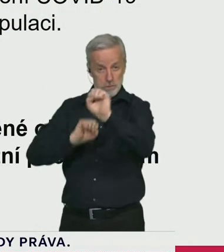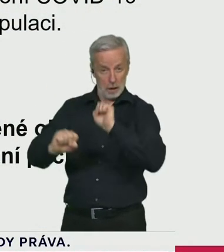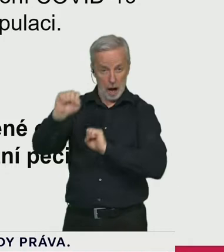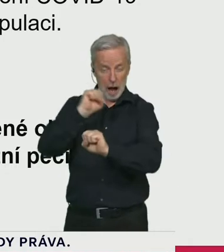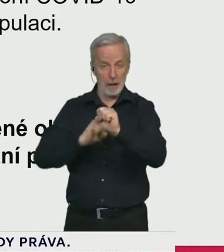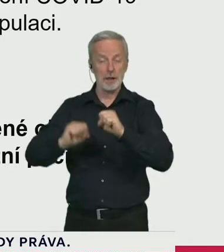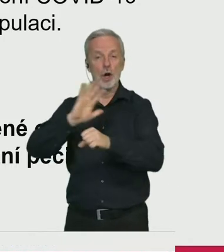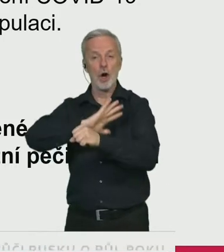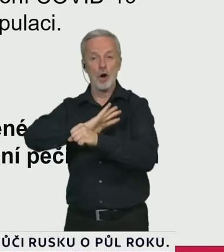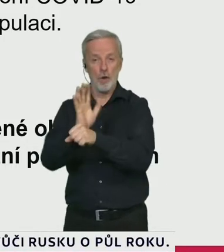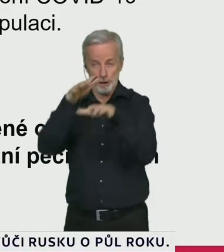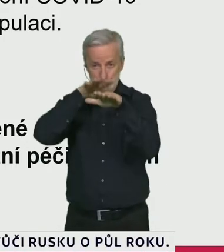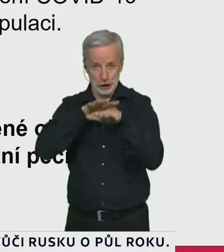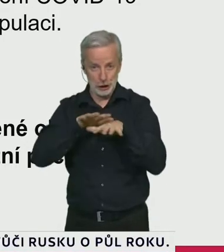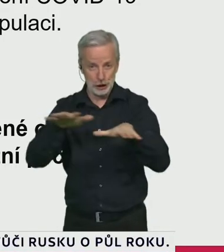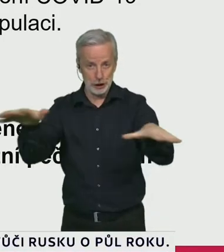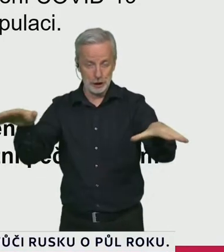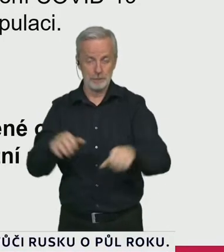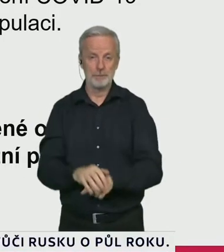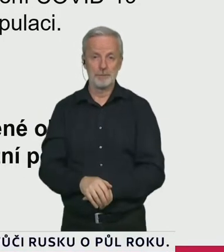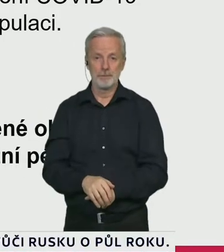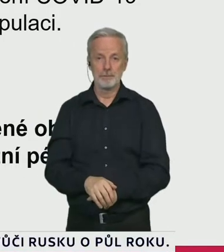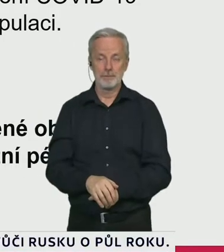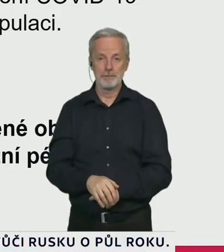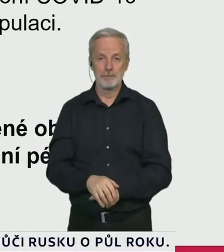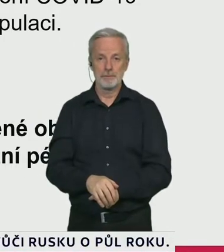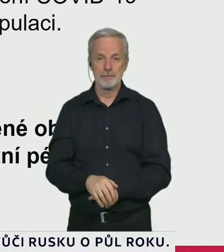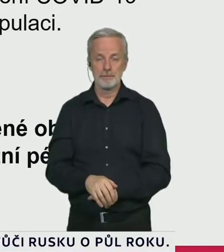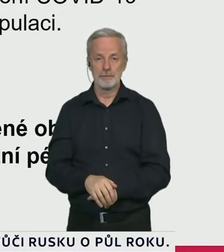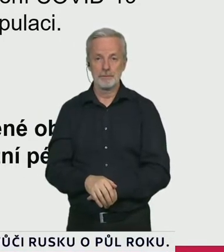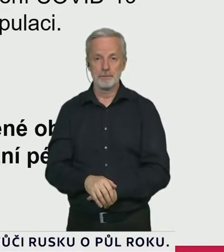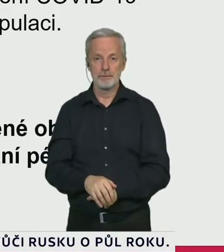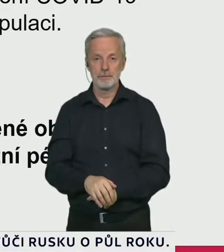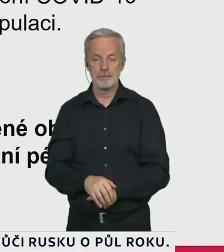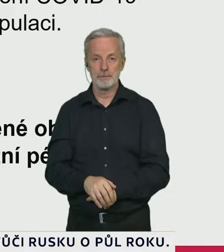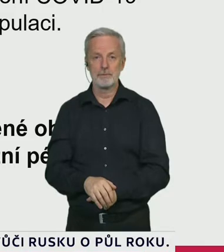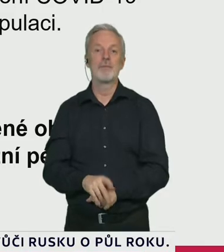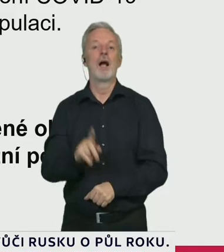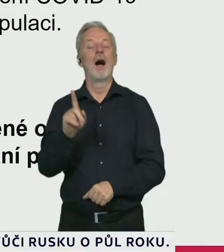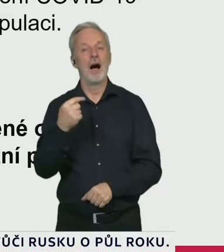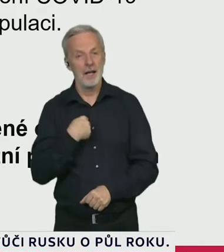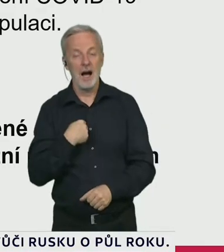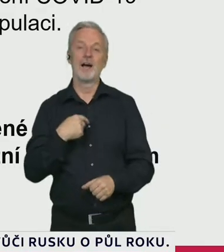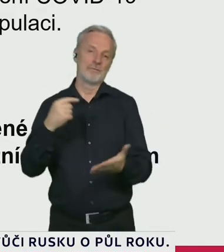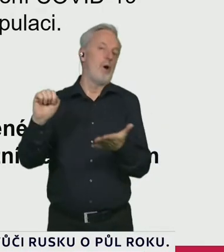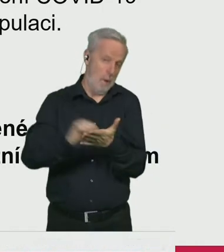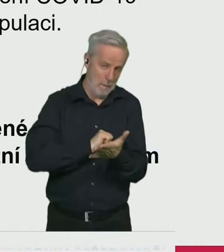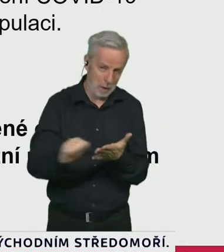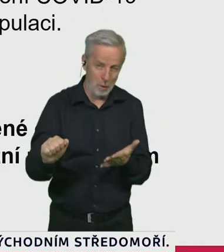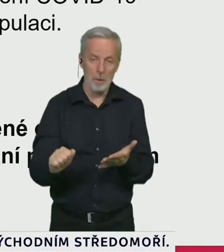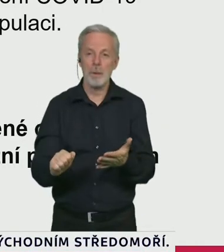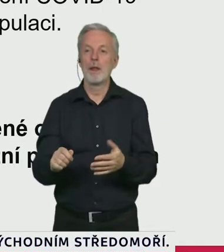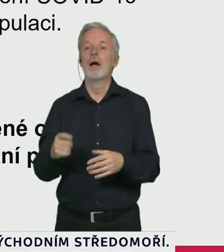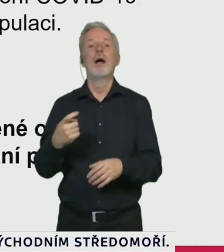právě virem koronaviru, teda v populaci. A jenom znovu zopakuju, že nechat se otestovat